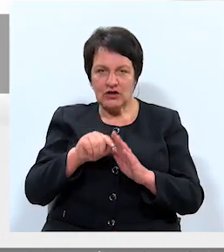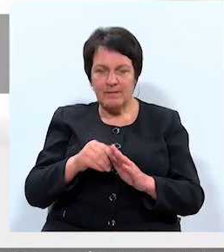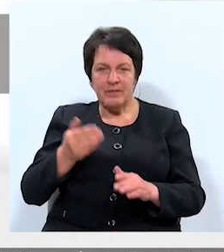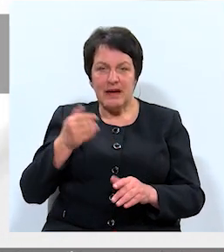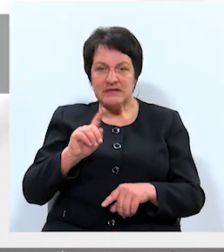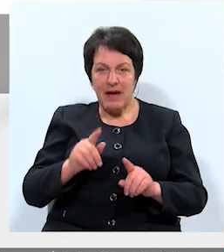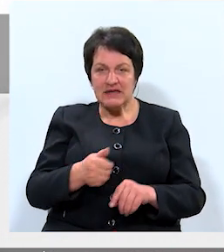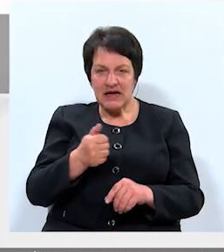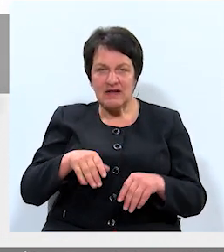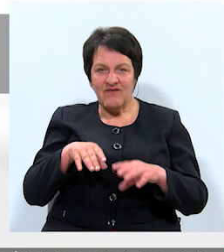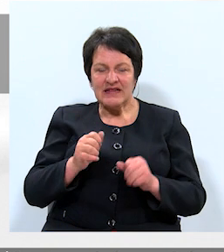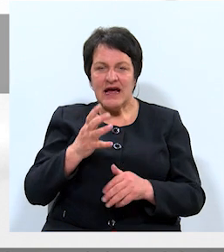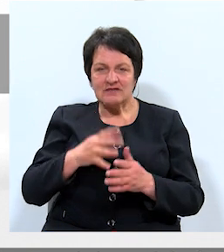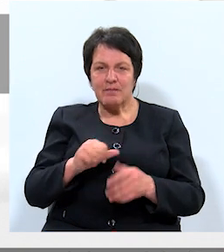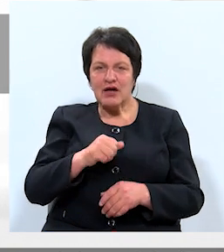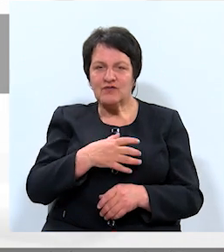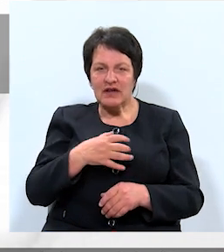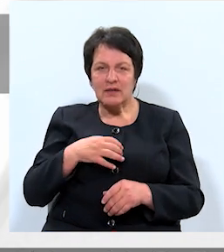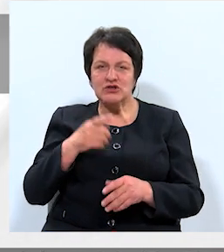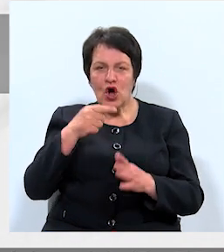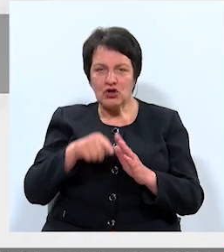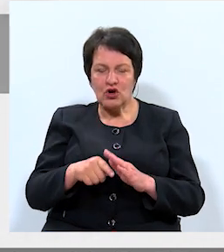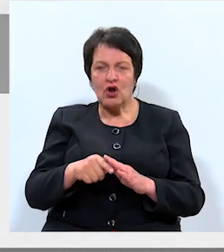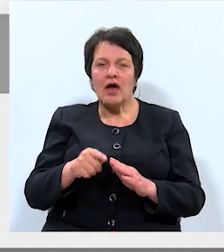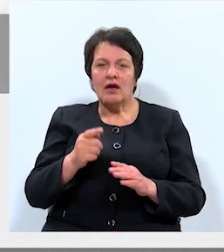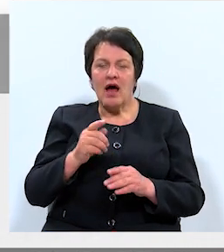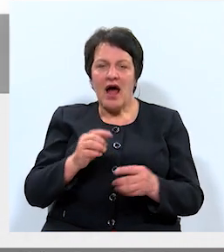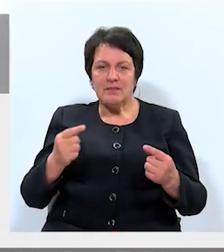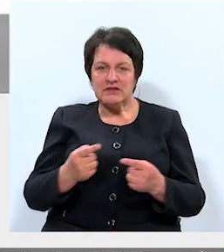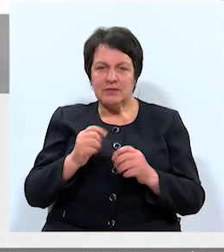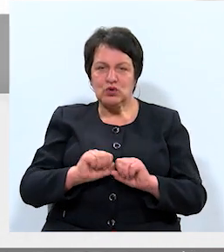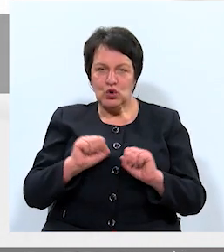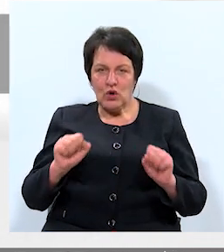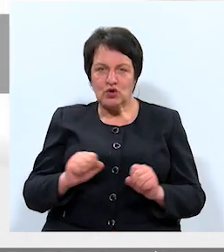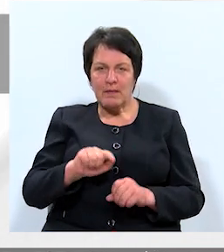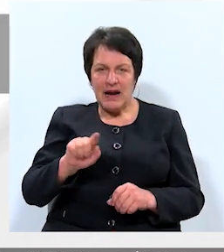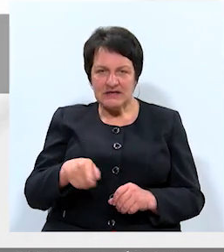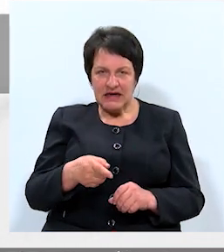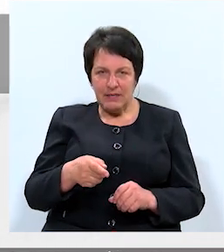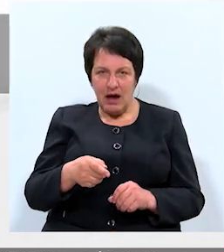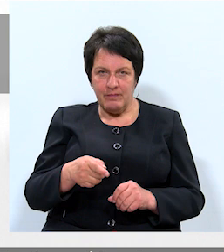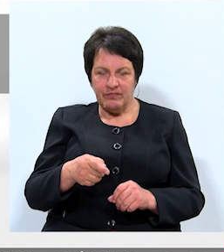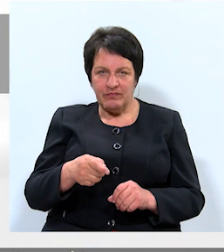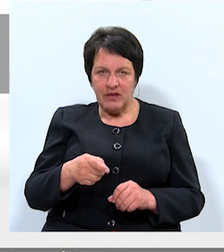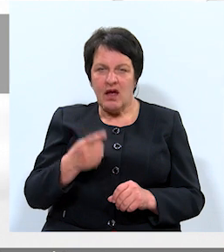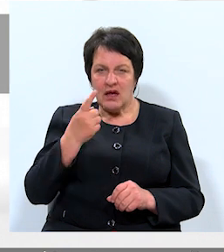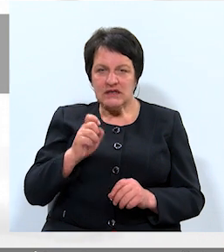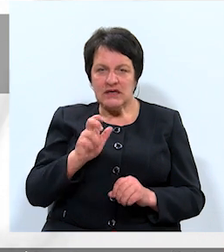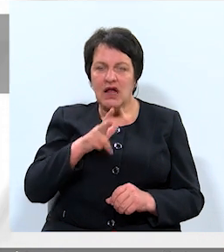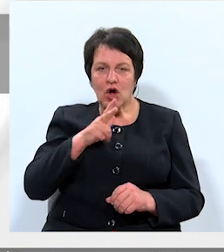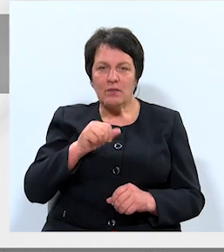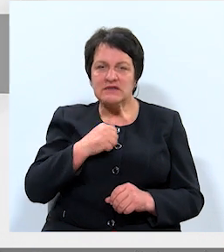gadiem veiktajā revīzijā par pašvaldības kontrolē un pārvaldībā esošu ēku atbilstību drošumu prasībām. Jādzīst, ka